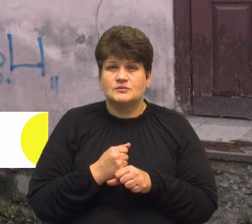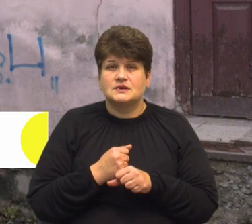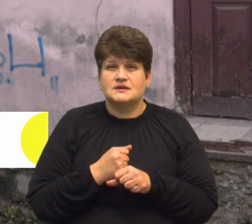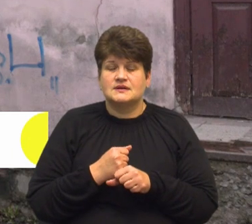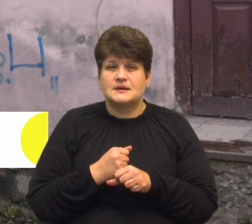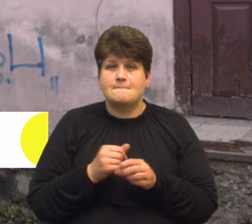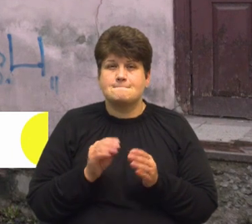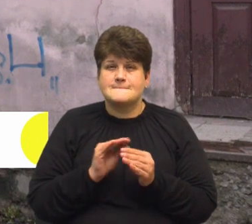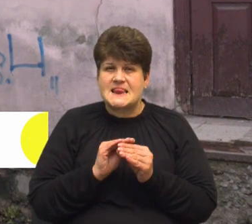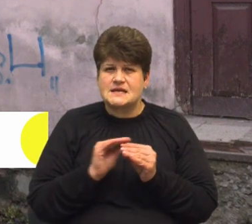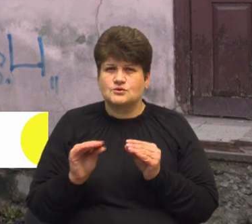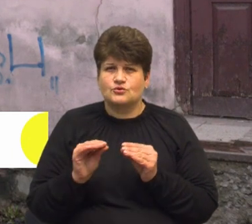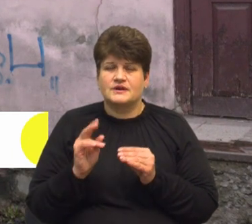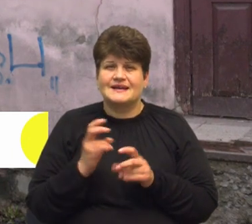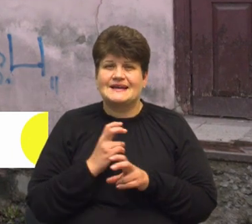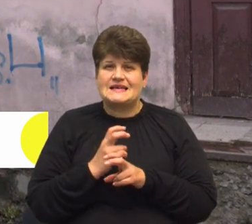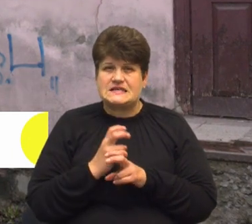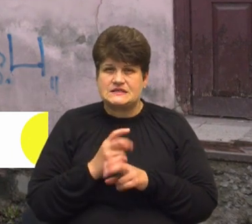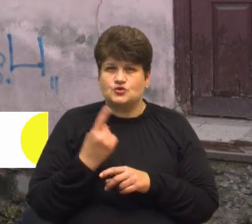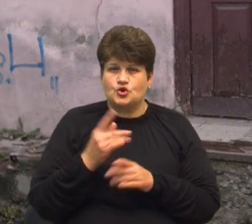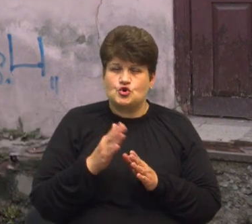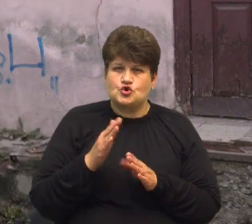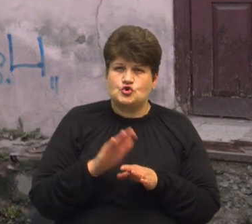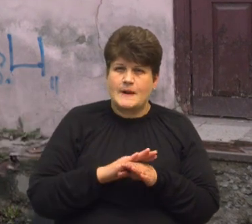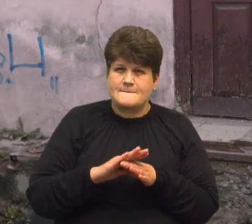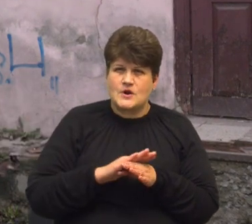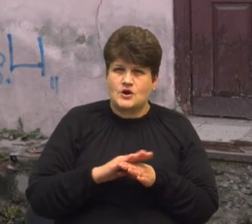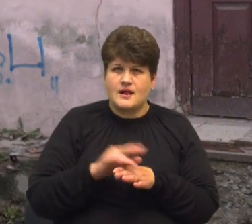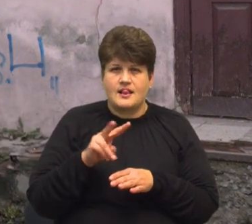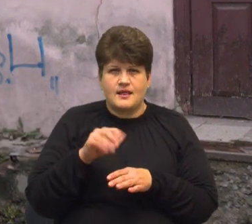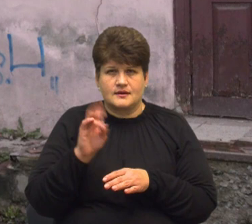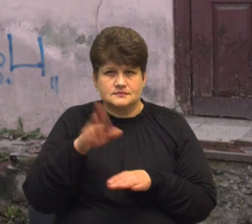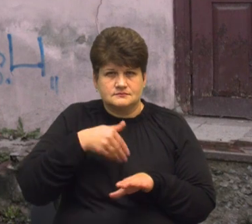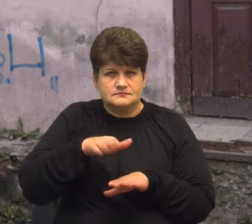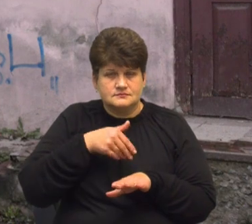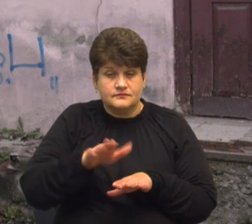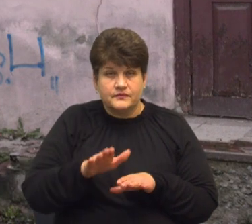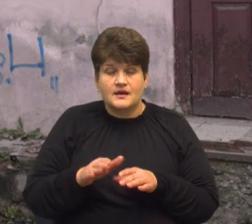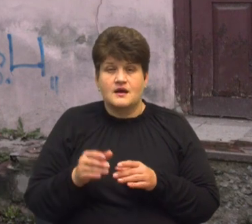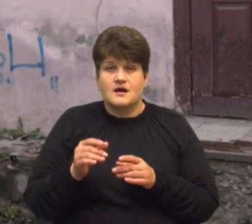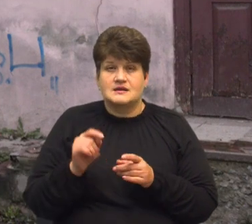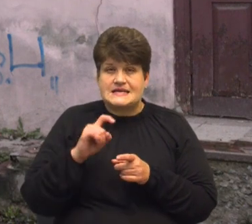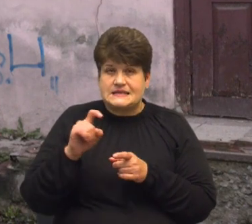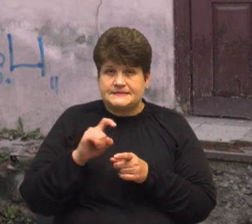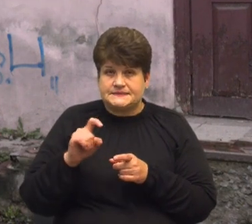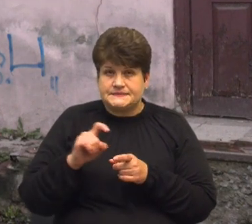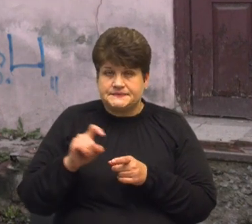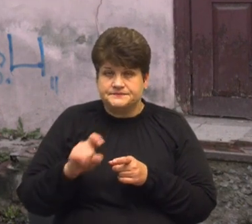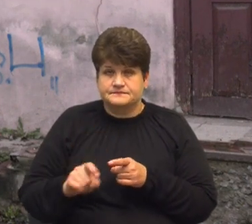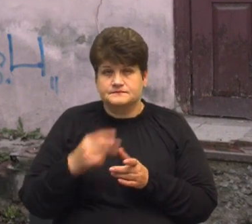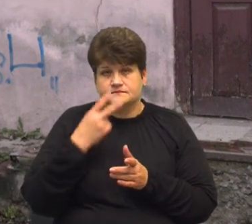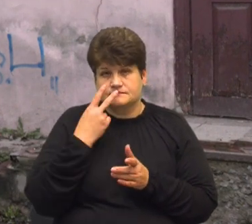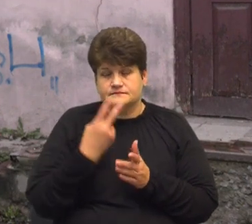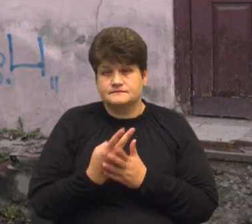кістки, з однієї сторони відполірований і полакований. Нанесено методом гравіювання зображення